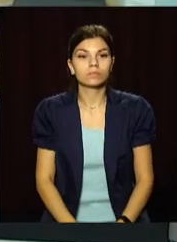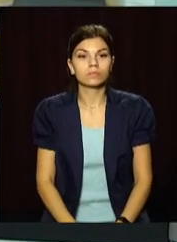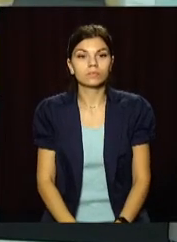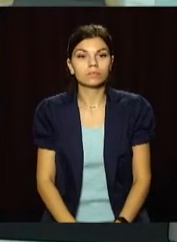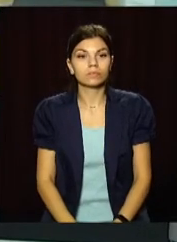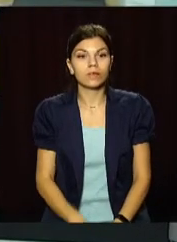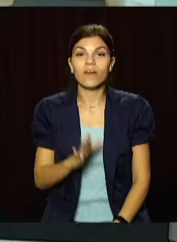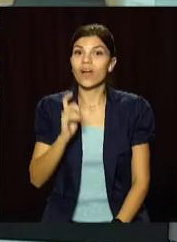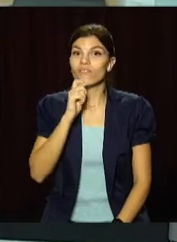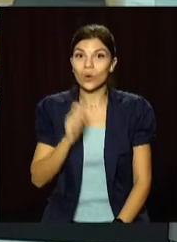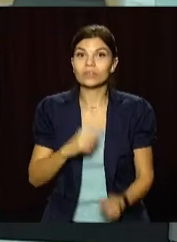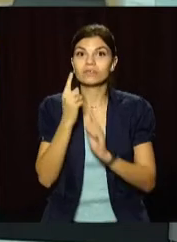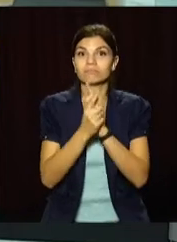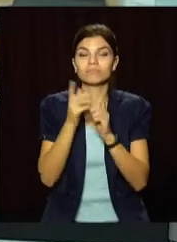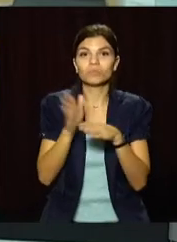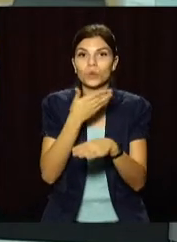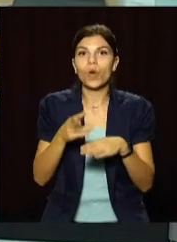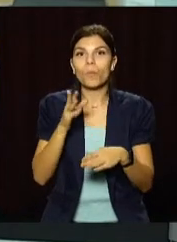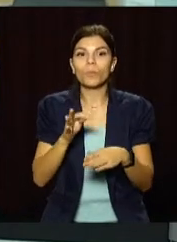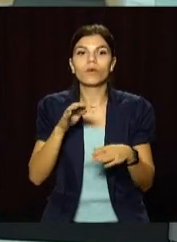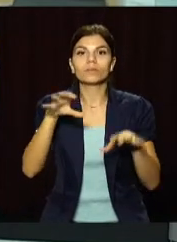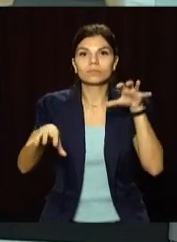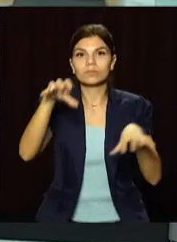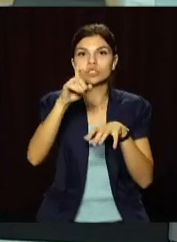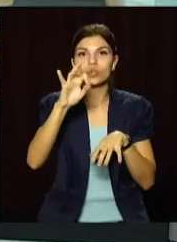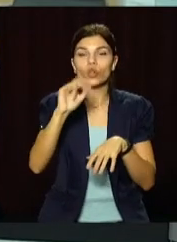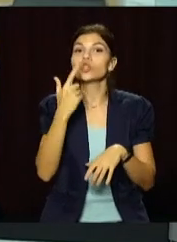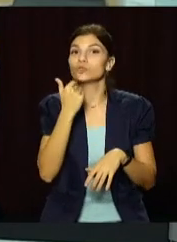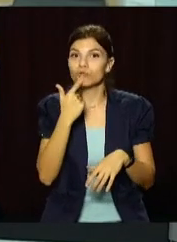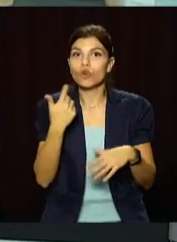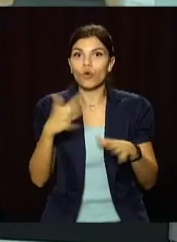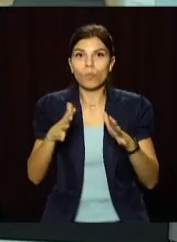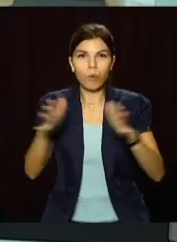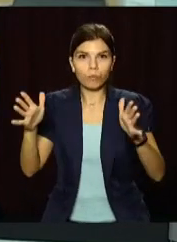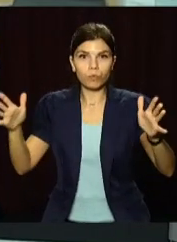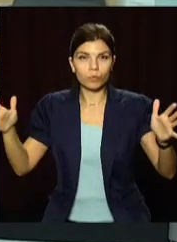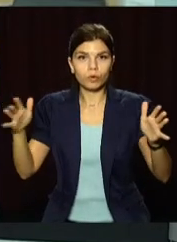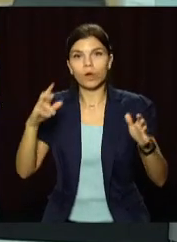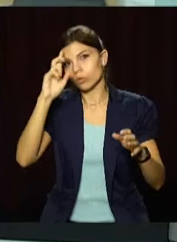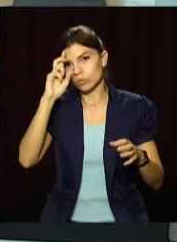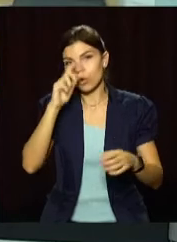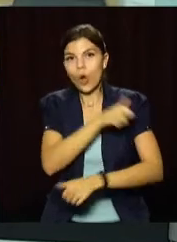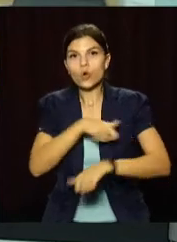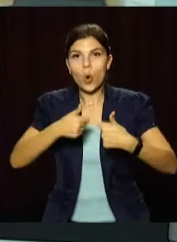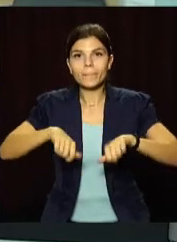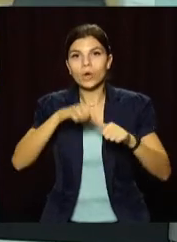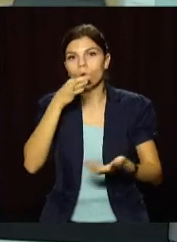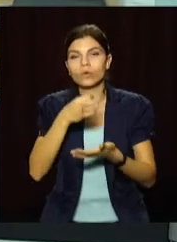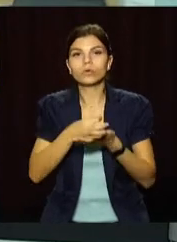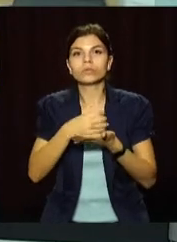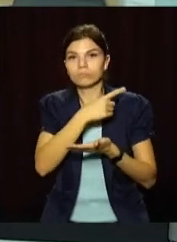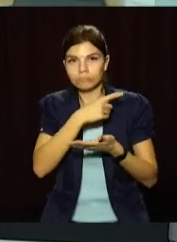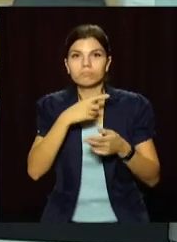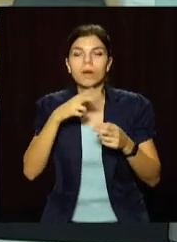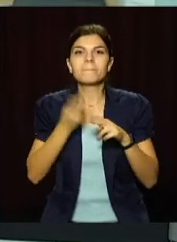В Україні змінили розподіл по карантинних зонах. Червону значно розширили. Їх оновила Державна комісія з питань техногенно